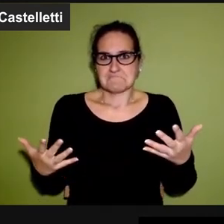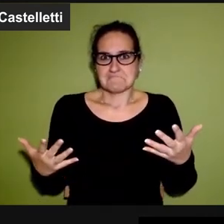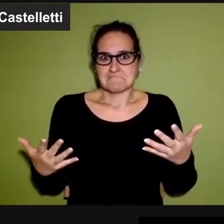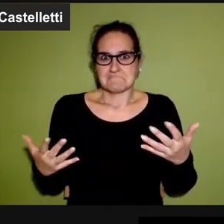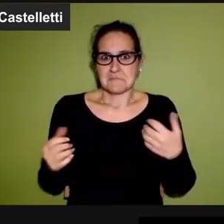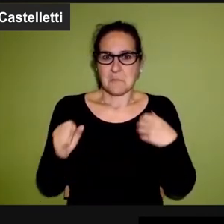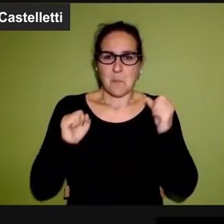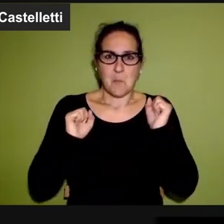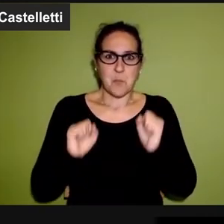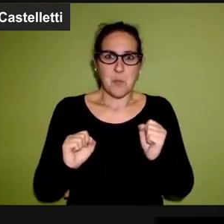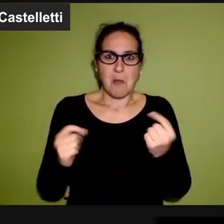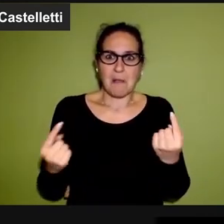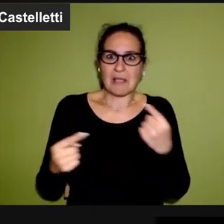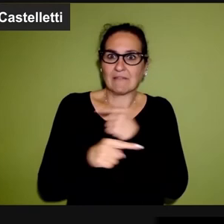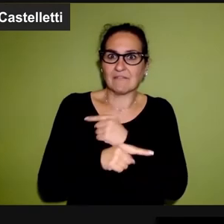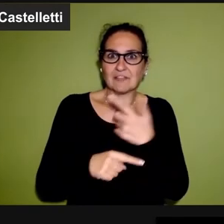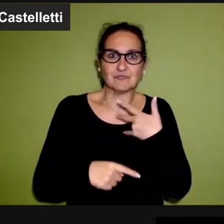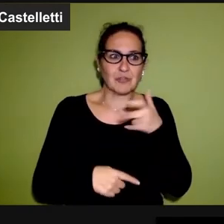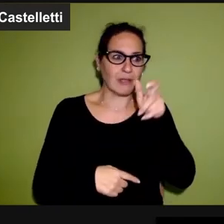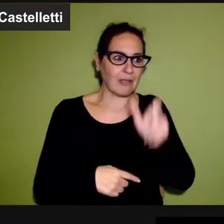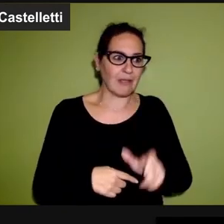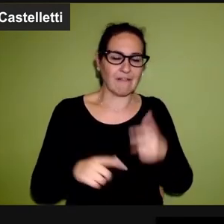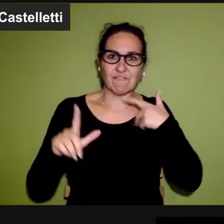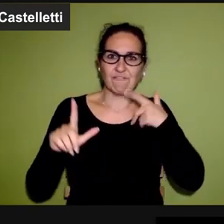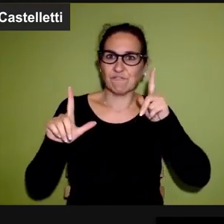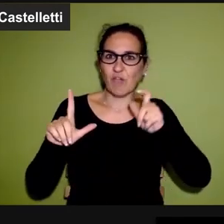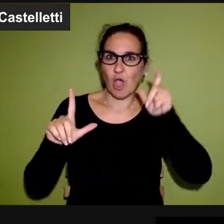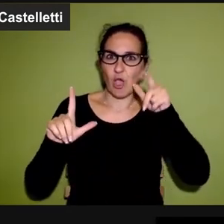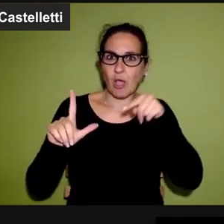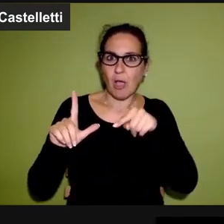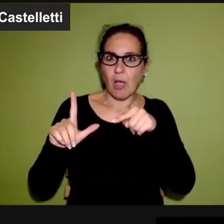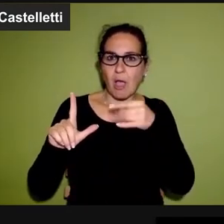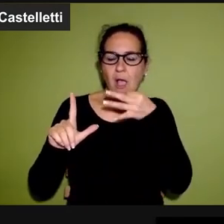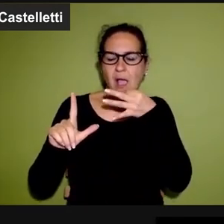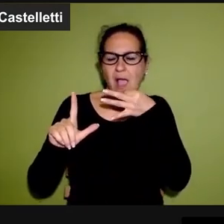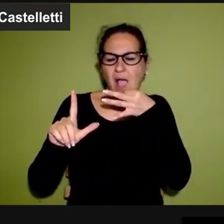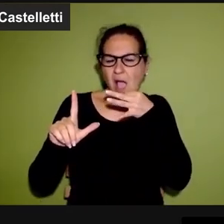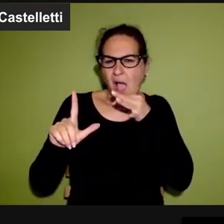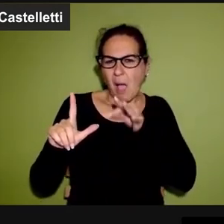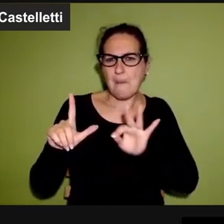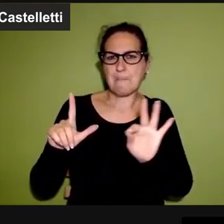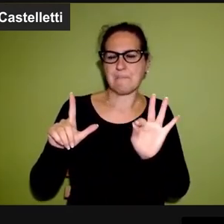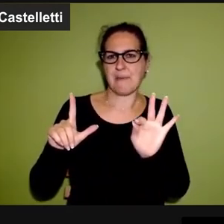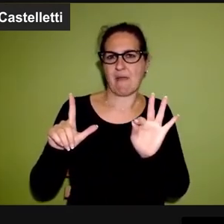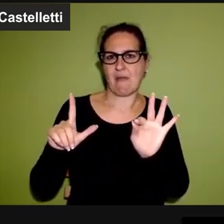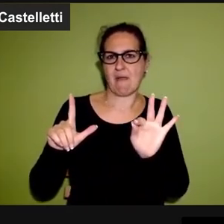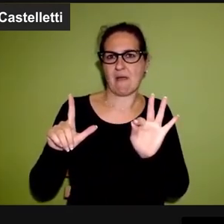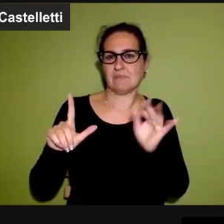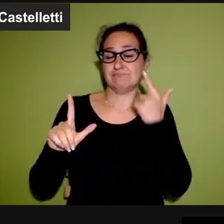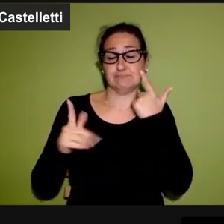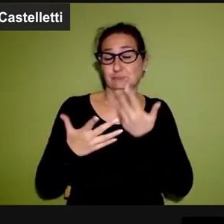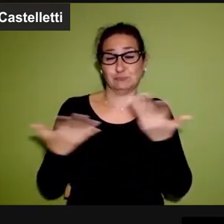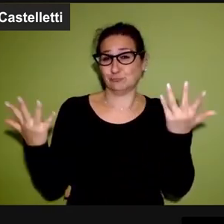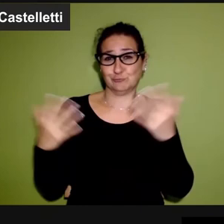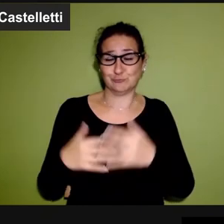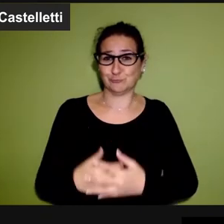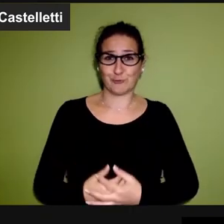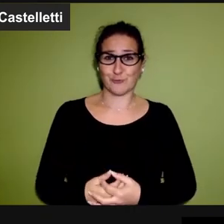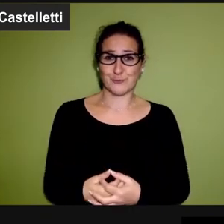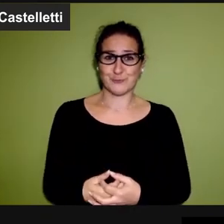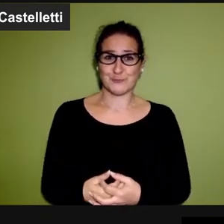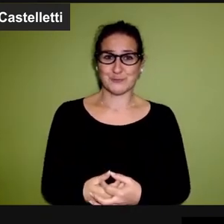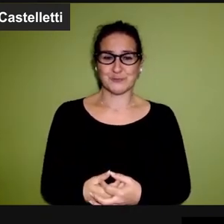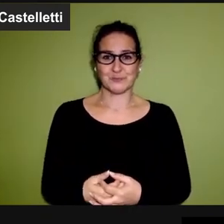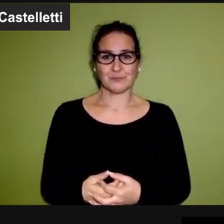lo so. Poi magari qualche fotografo invece ha scattato delle foto.